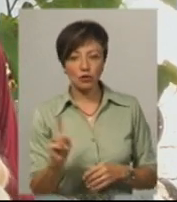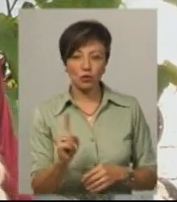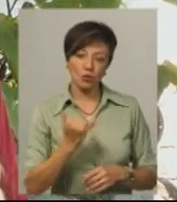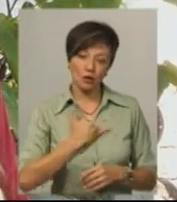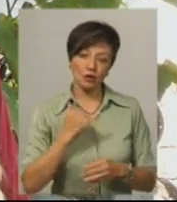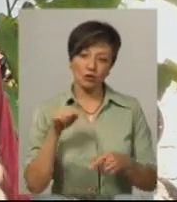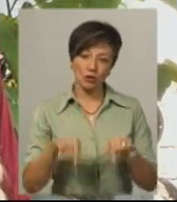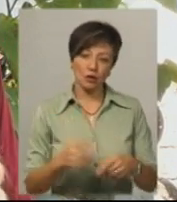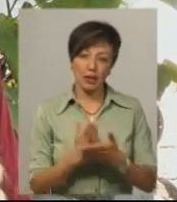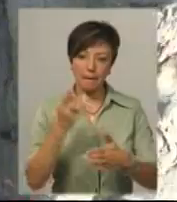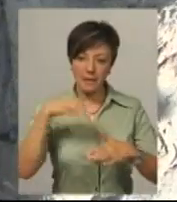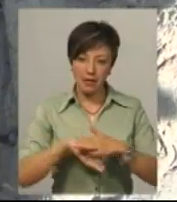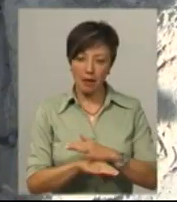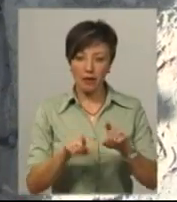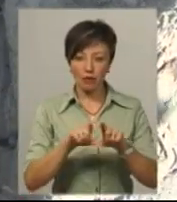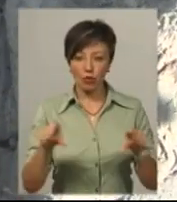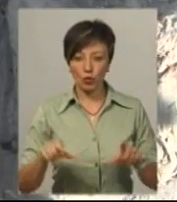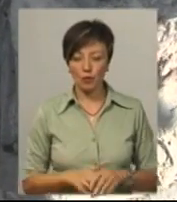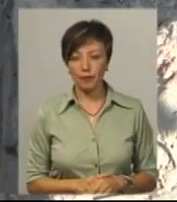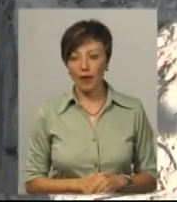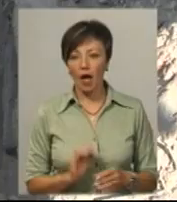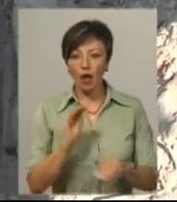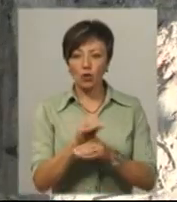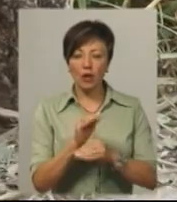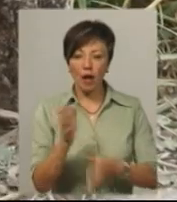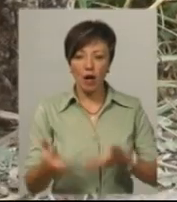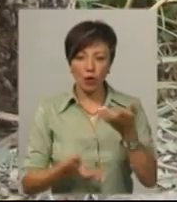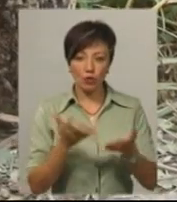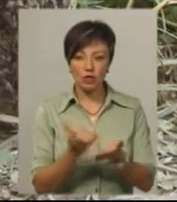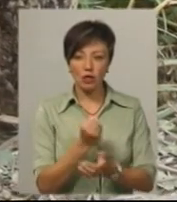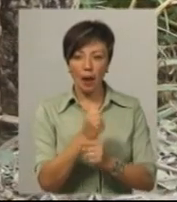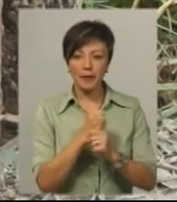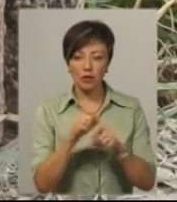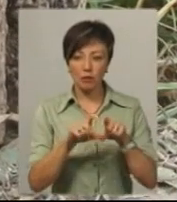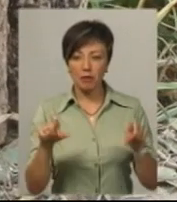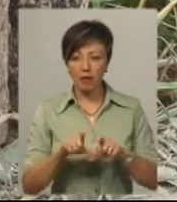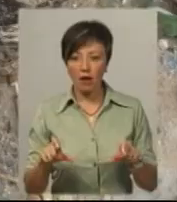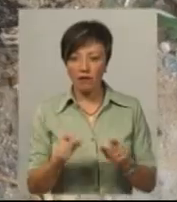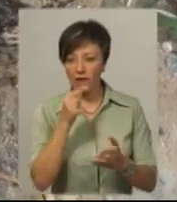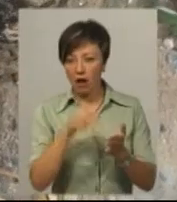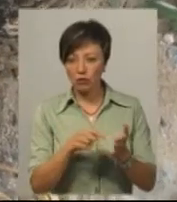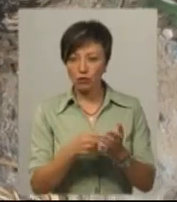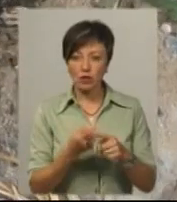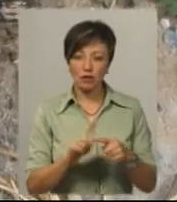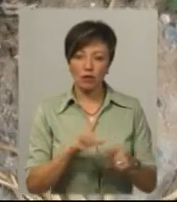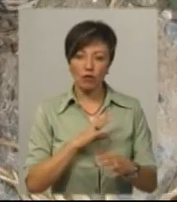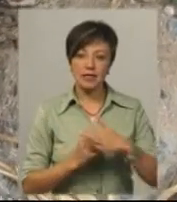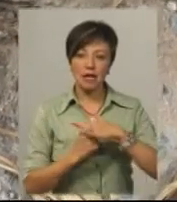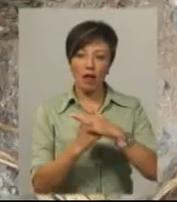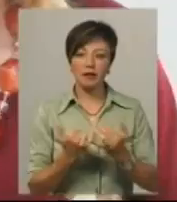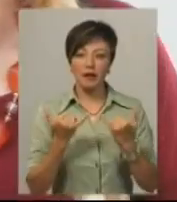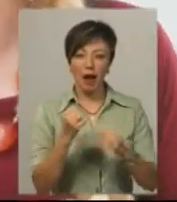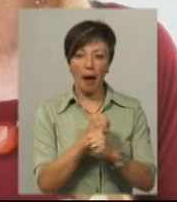у нас тут є якась підземна споруда. Тетяна Ярославська додає, археологи знайшли аптечне приладдя, яке вказує на те, що це був склад для